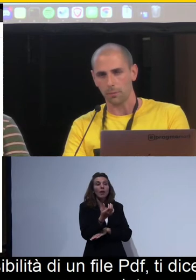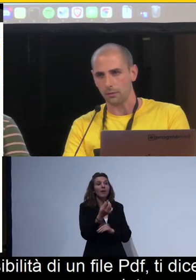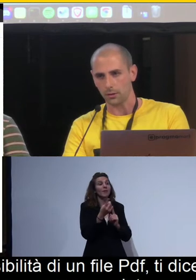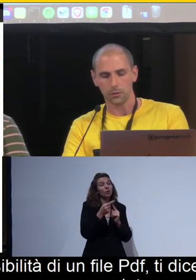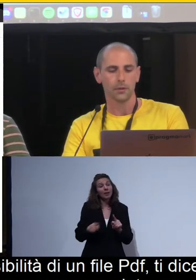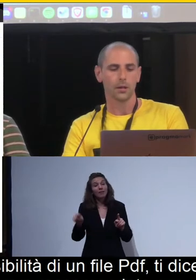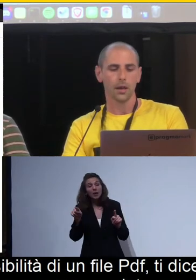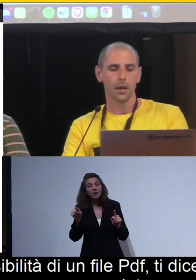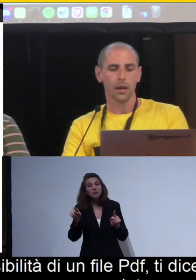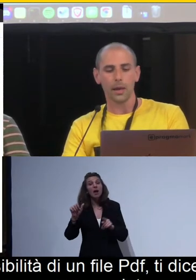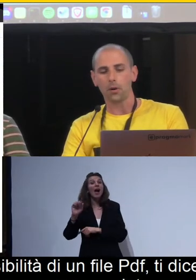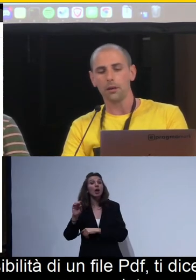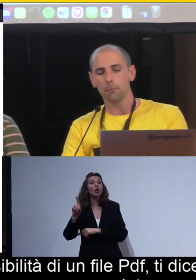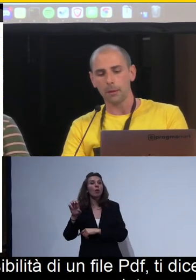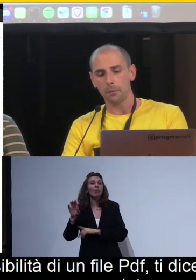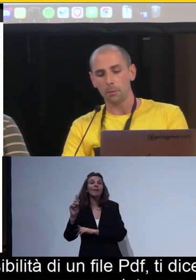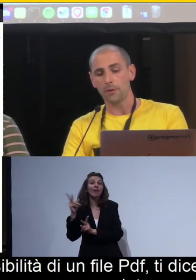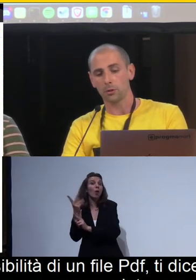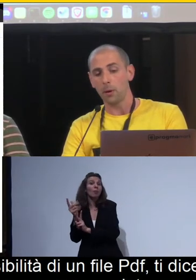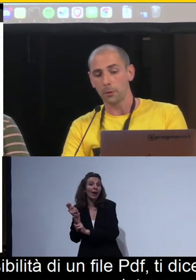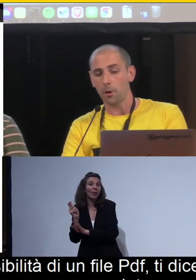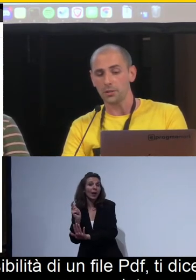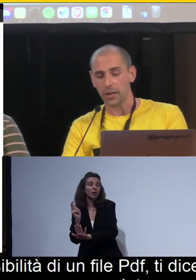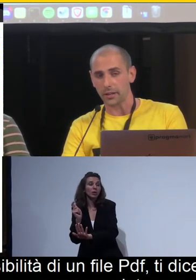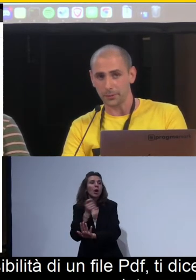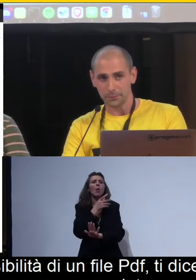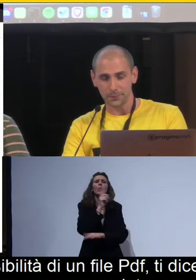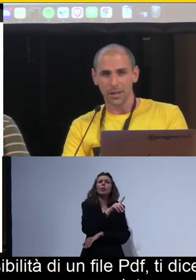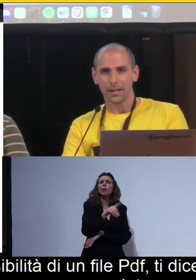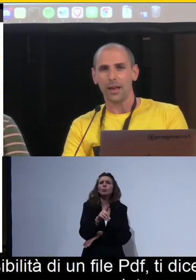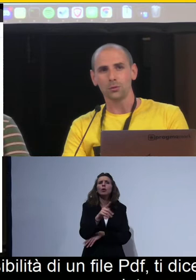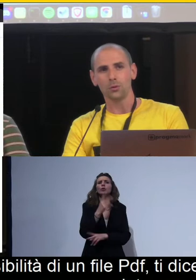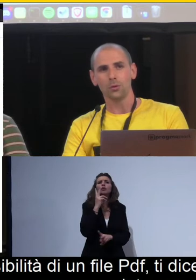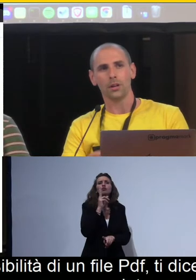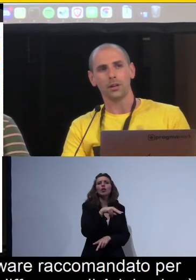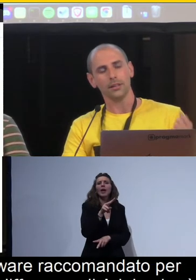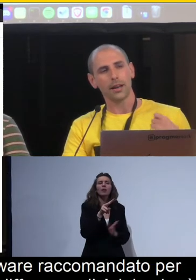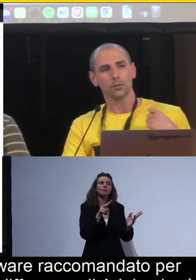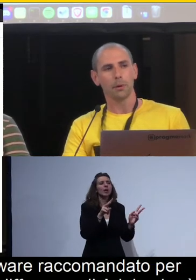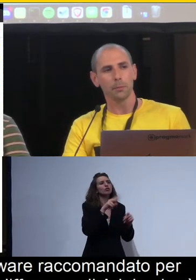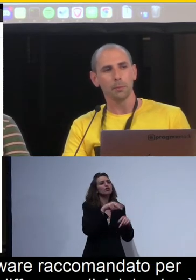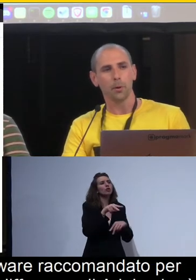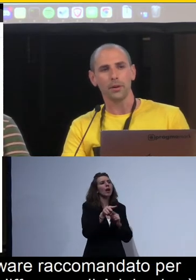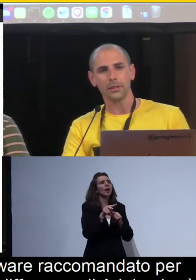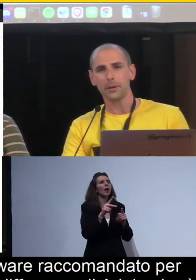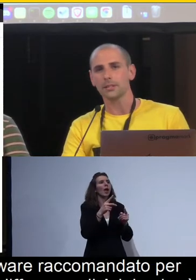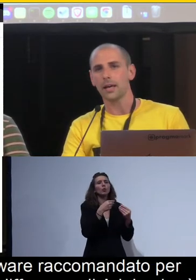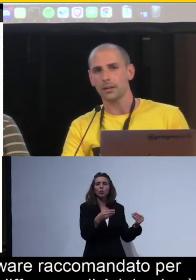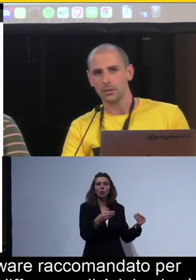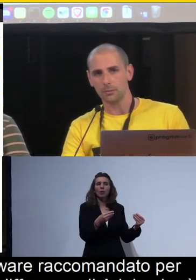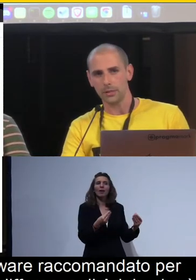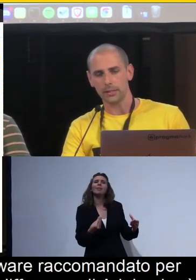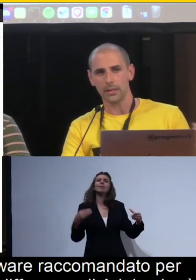un software a pagamento. E poi abbiamo provato PowerPoint Checker, che è il tool integrato in PowerPoint per